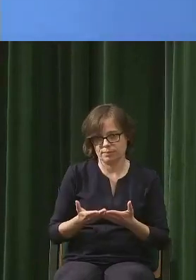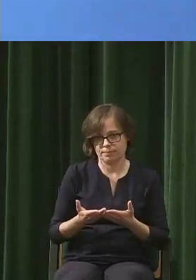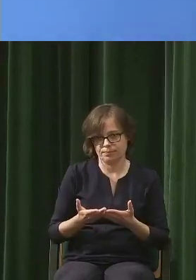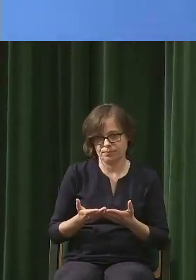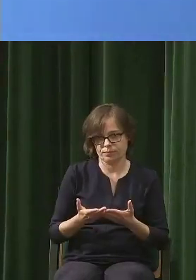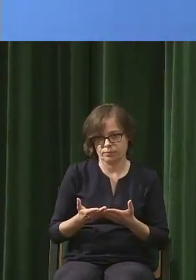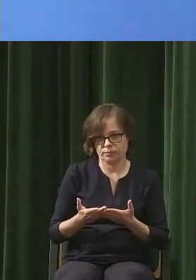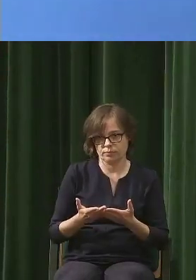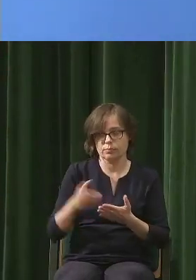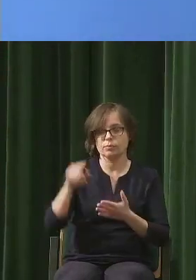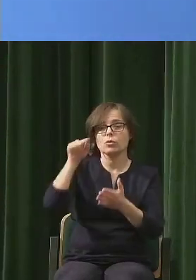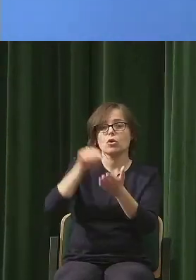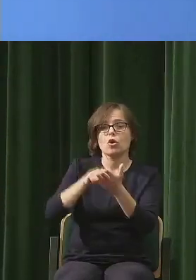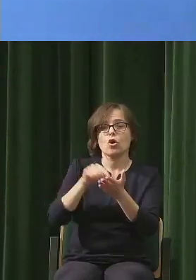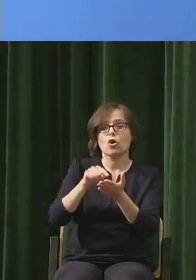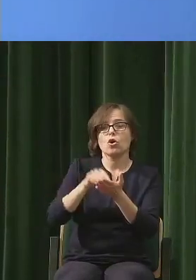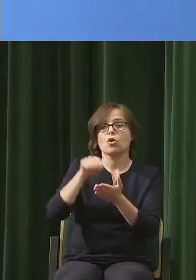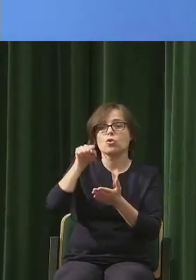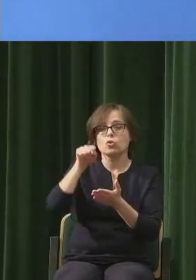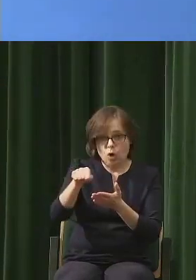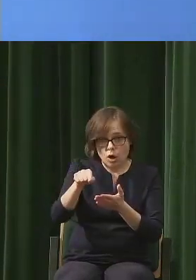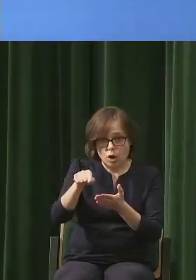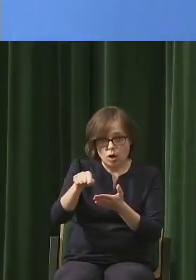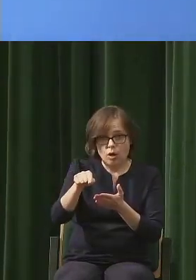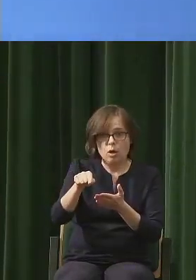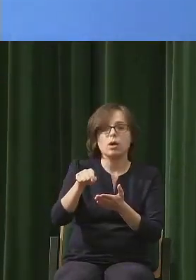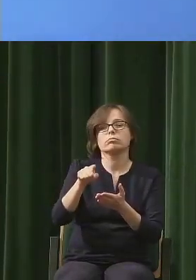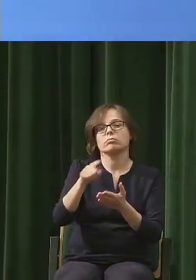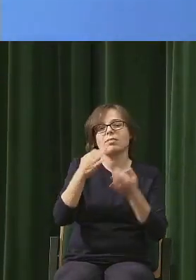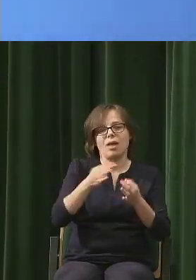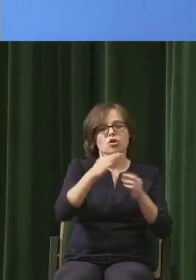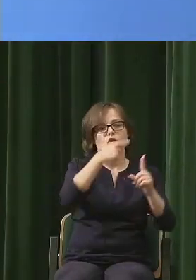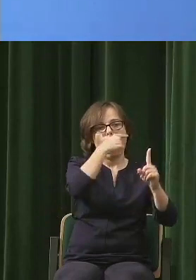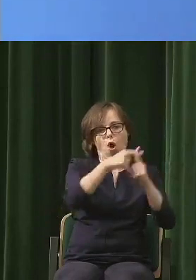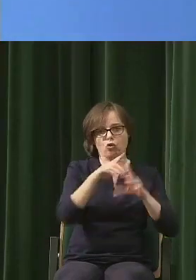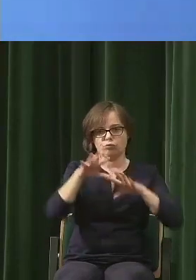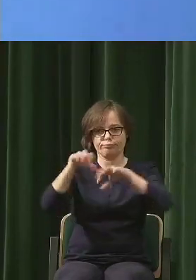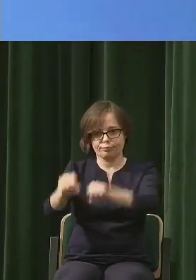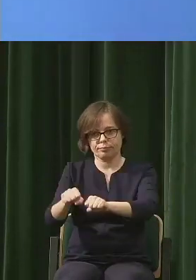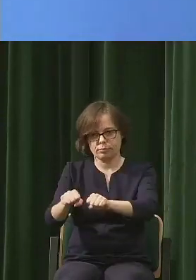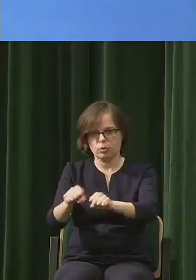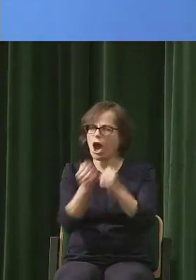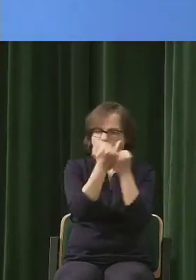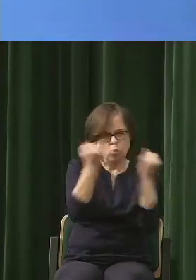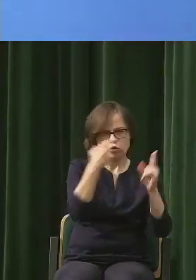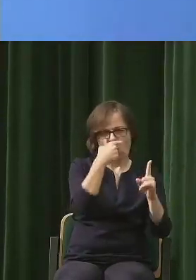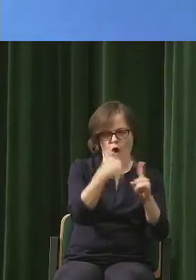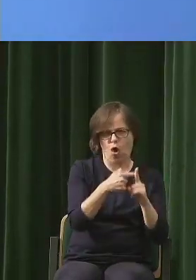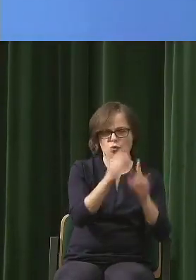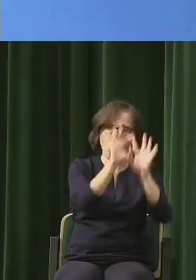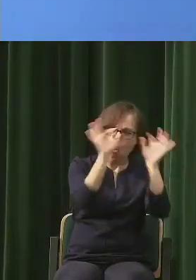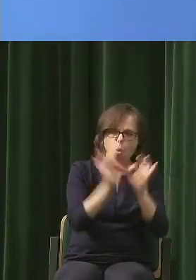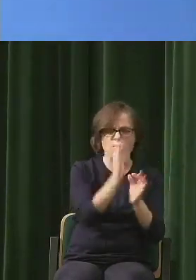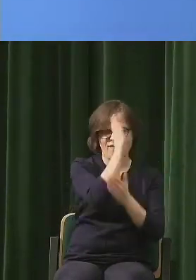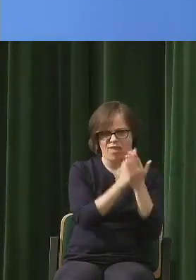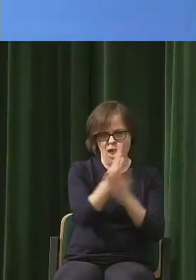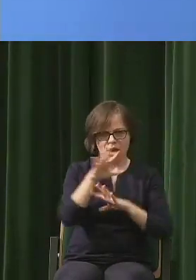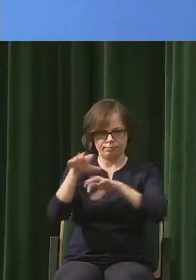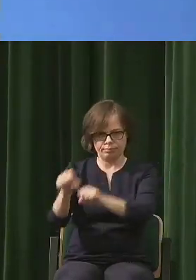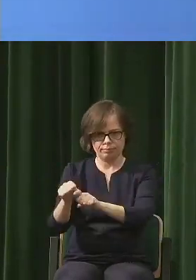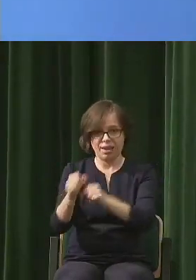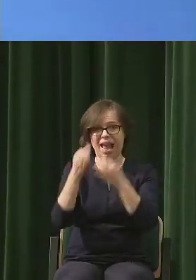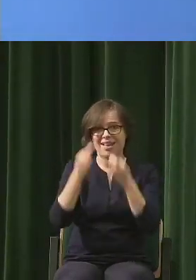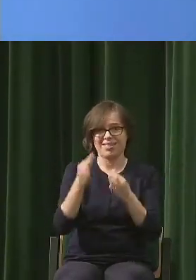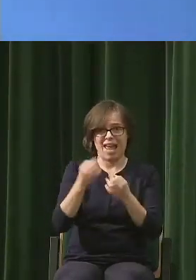przestrzeni zagospodarowanej, właściwie można powiedzieć, zawłaszczone przez Kościół. rozmaite Kościoły. I teraz ciężko jest z tego